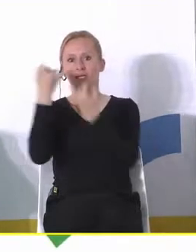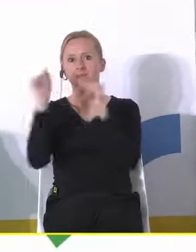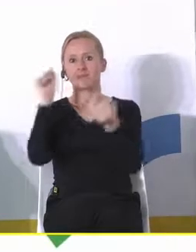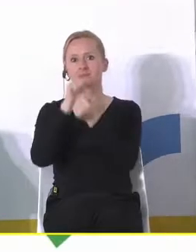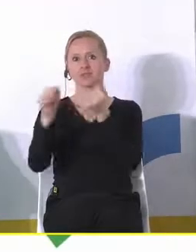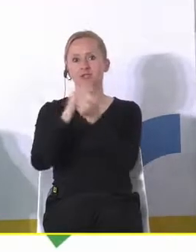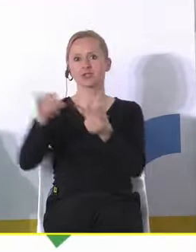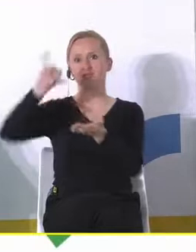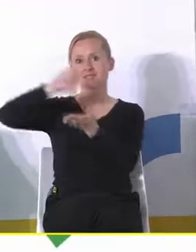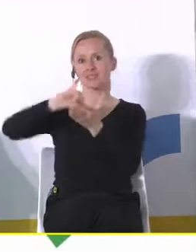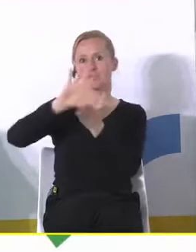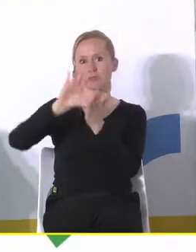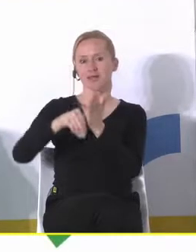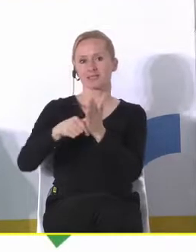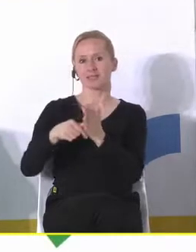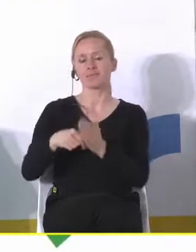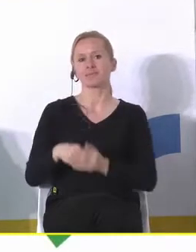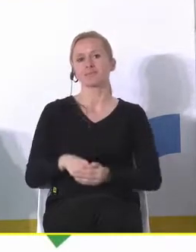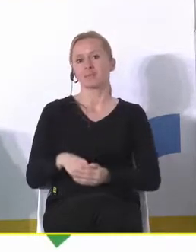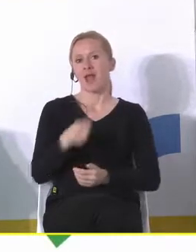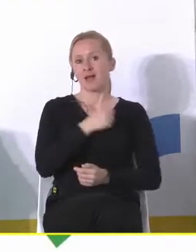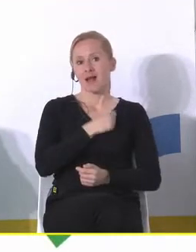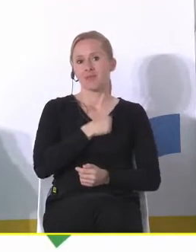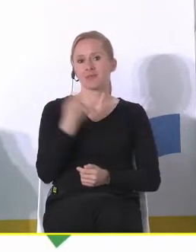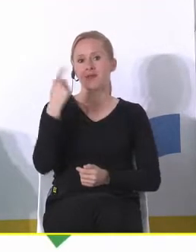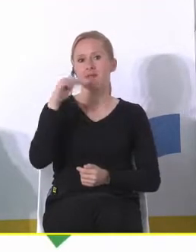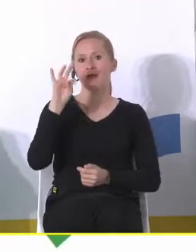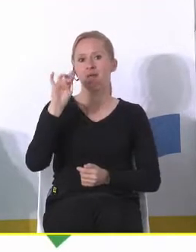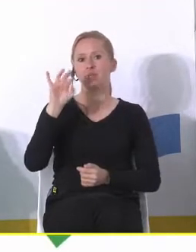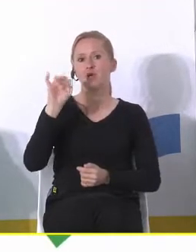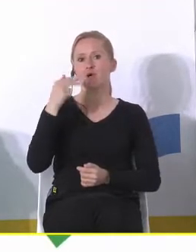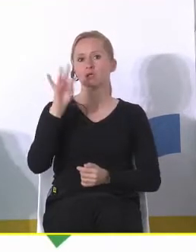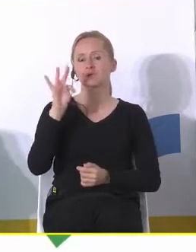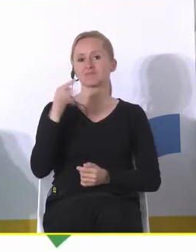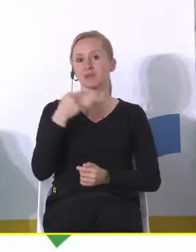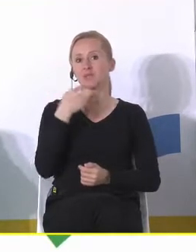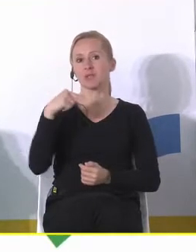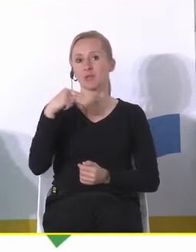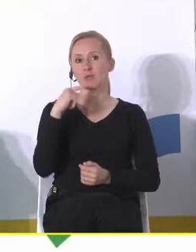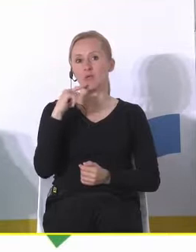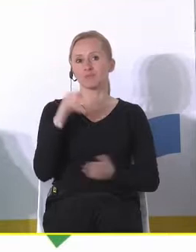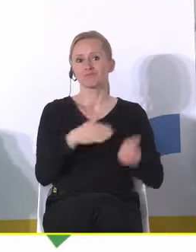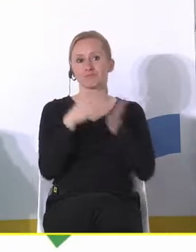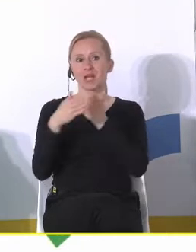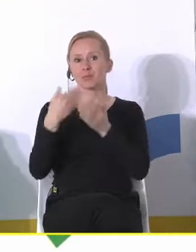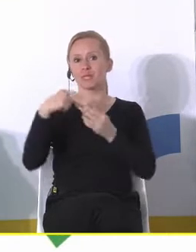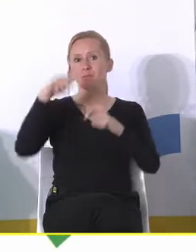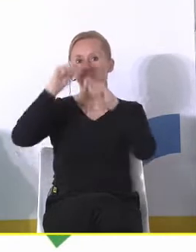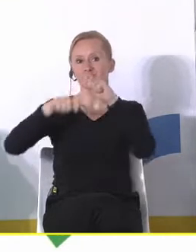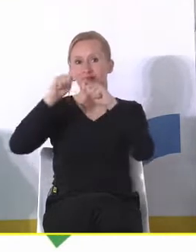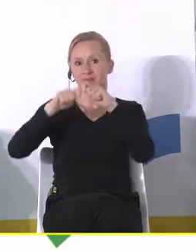w centrum miasta no po prostu zburzyć, żeby tam nie następowało to takie niekontrolowane